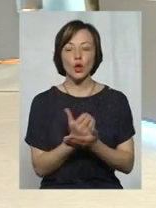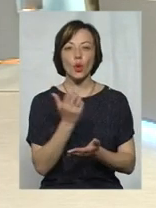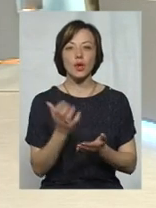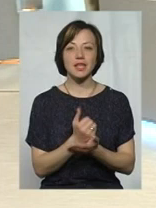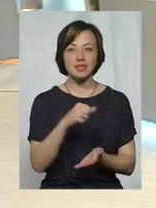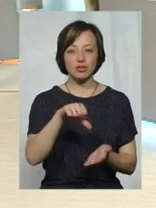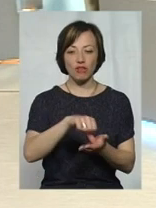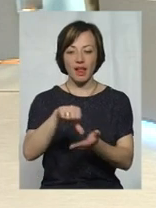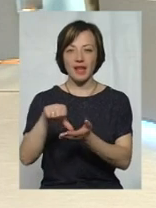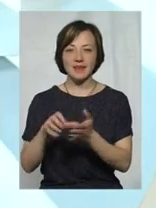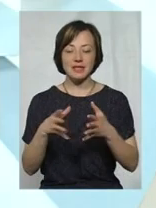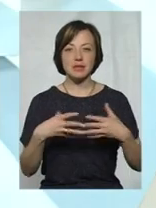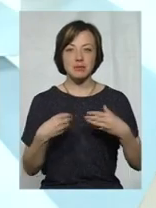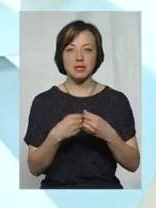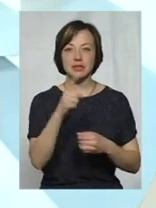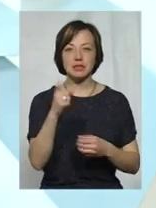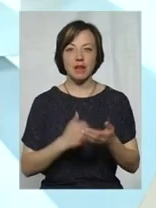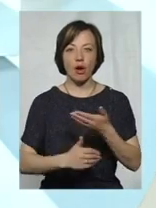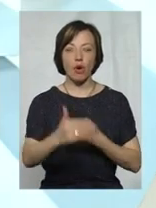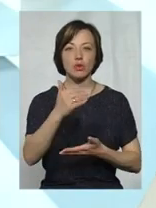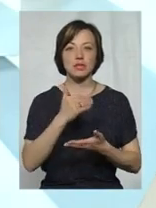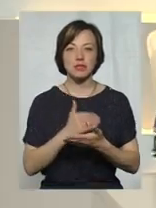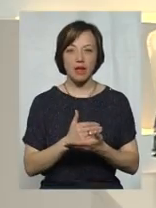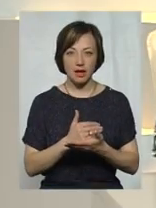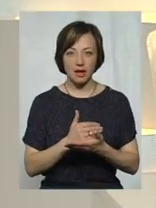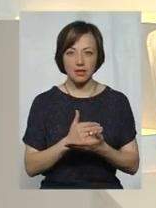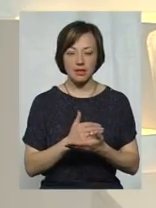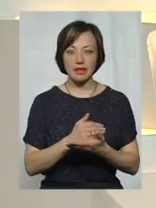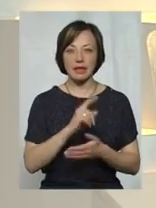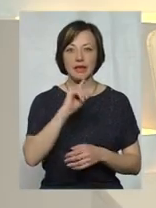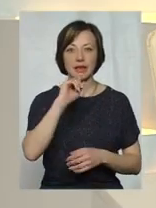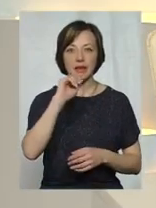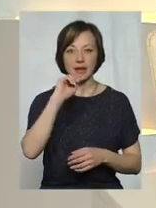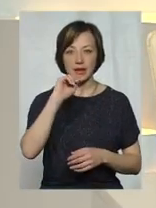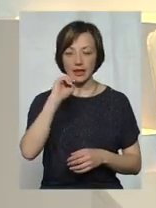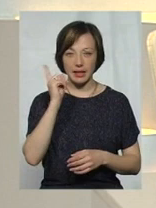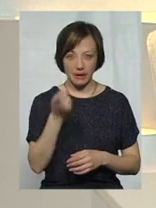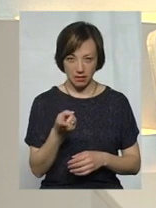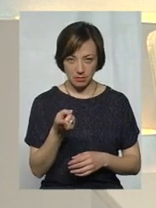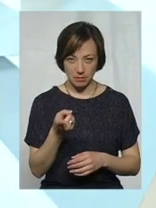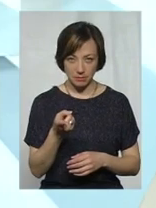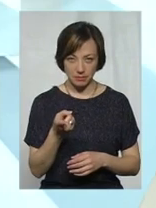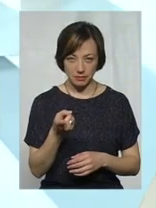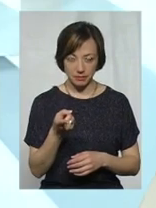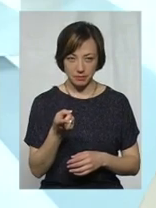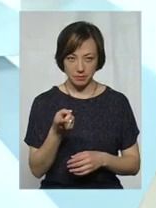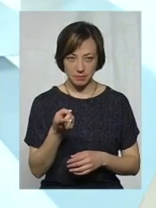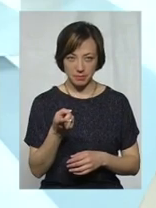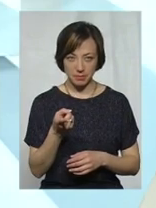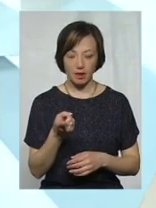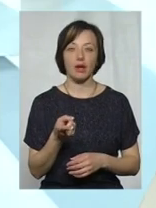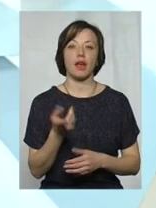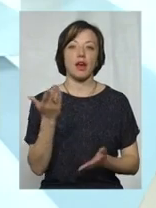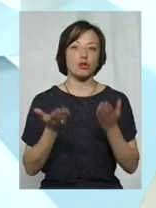сім'ї за останні 4 квартала. Якщо ми раніше отримували таку інформацію і на підставі її